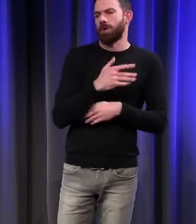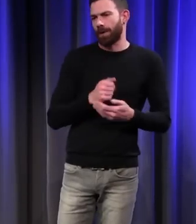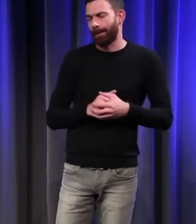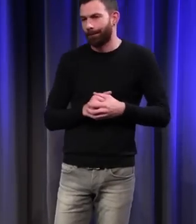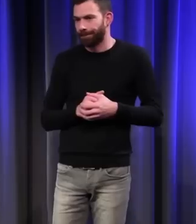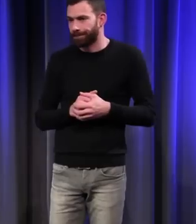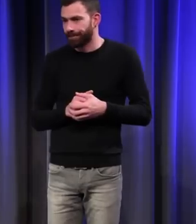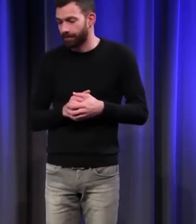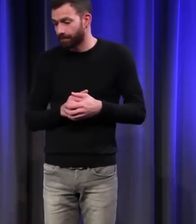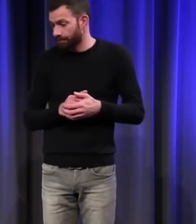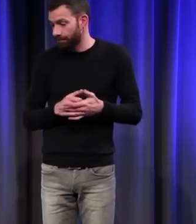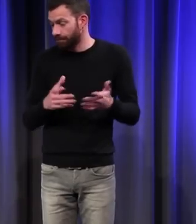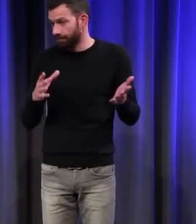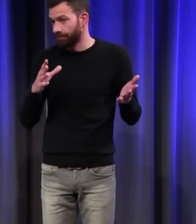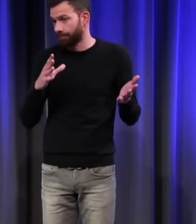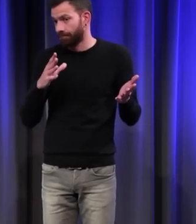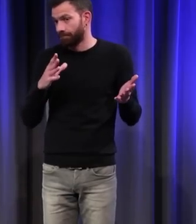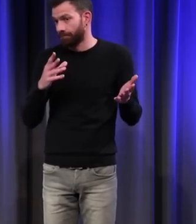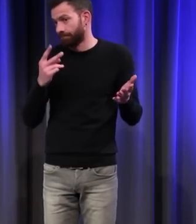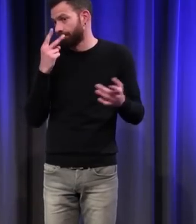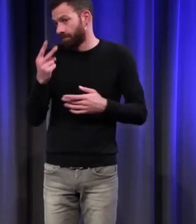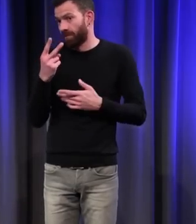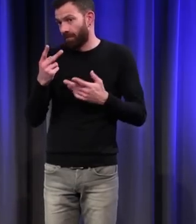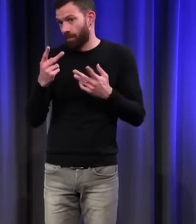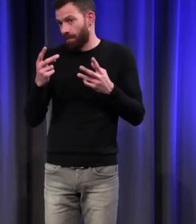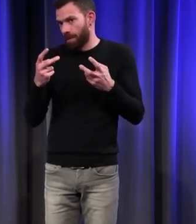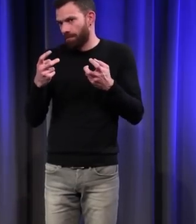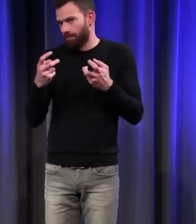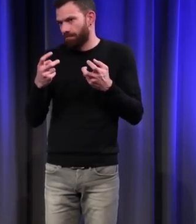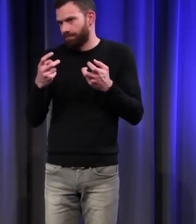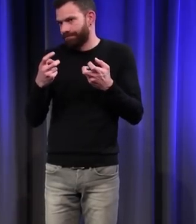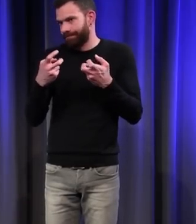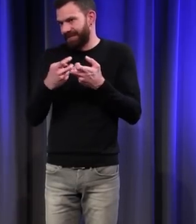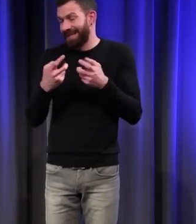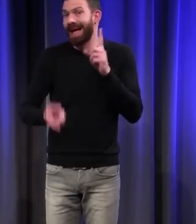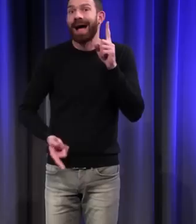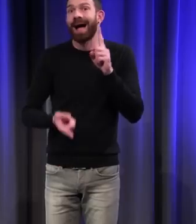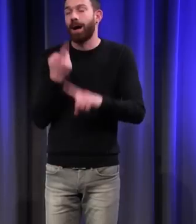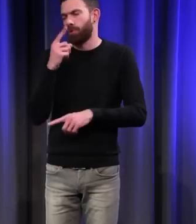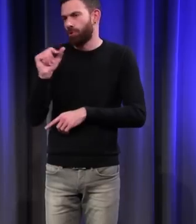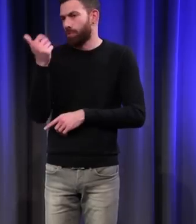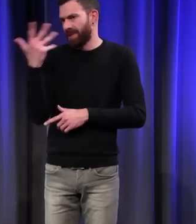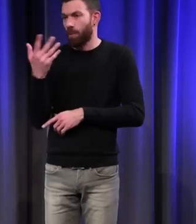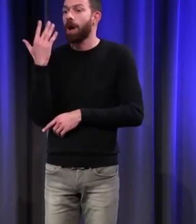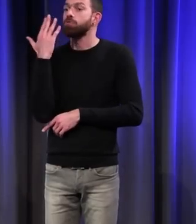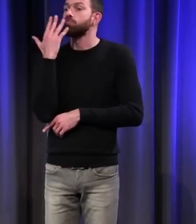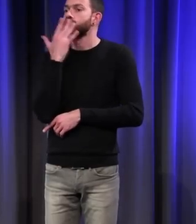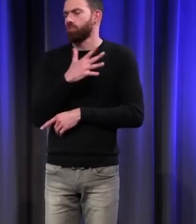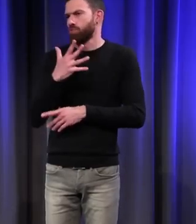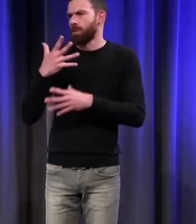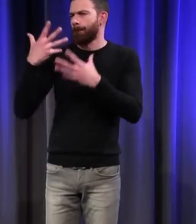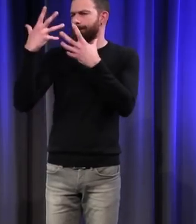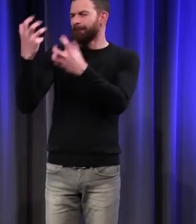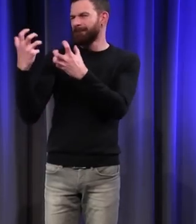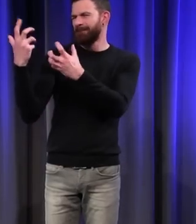'ailleurs, quand on a des prix. Ce qui compte, c'est la densité et la luminosité de la couleur et son